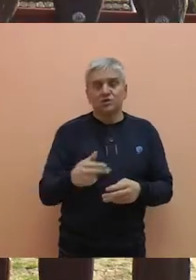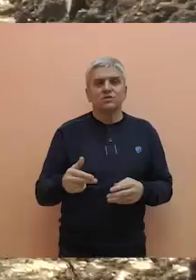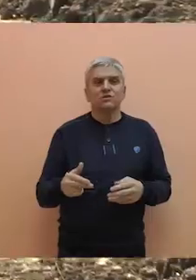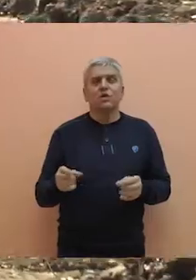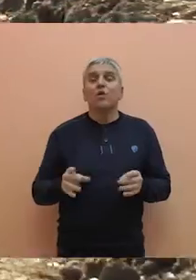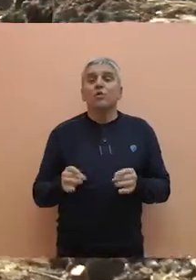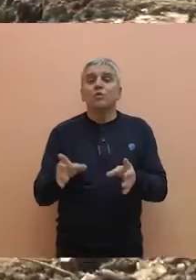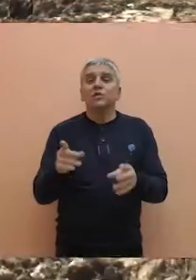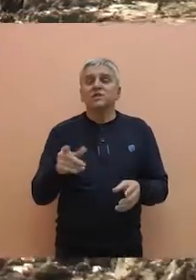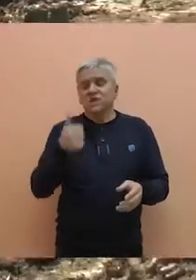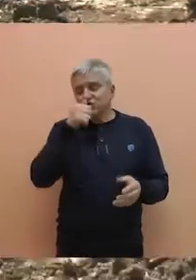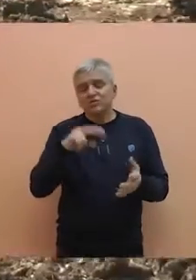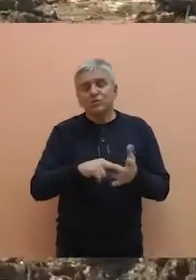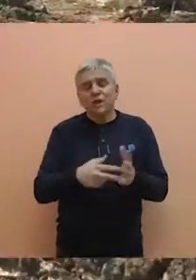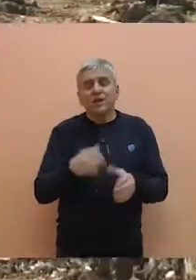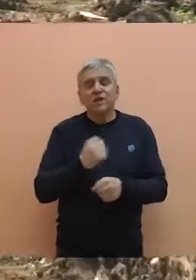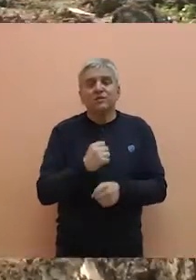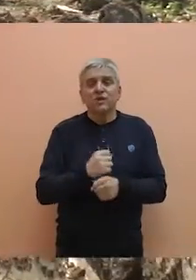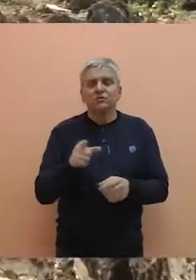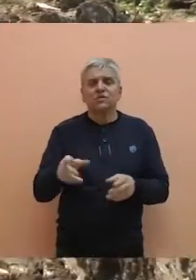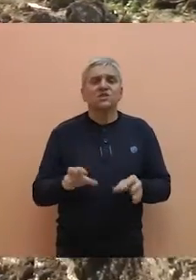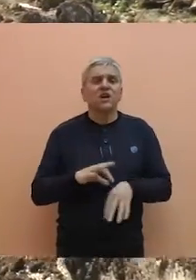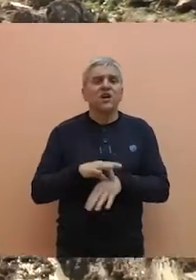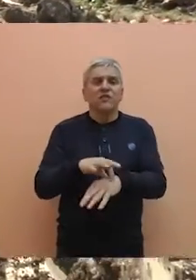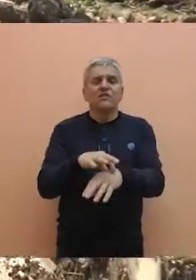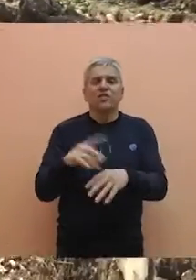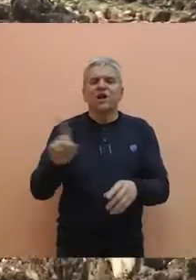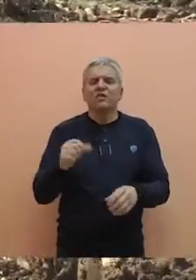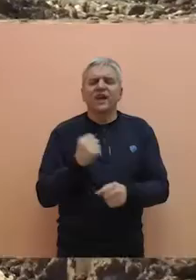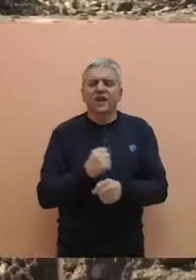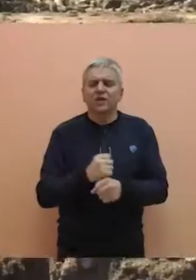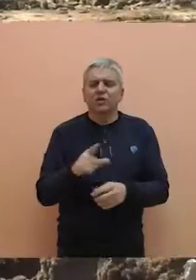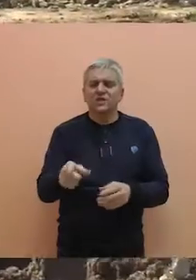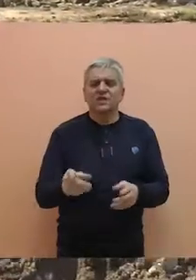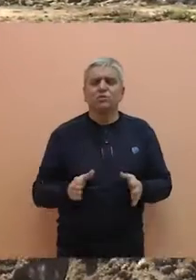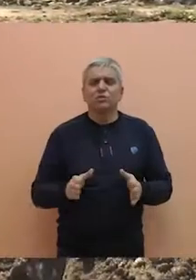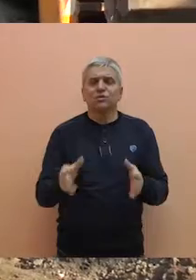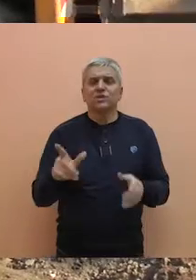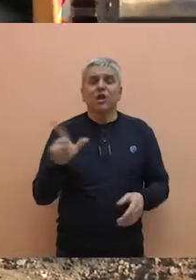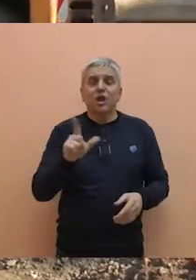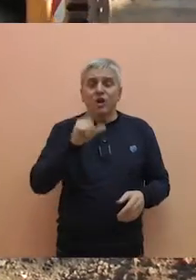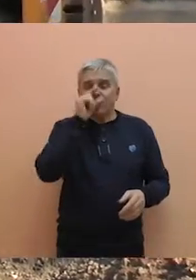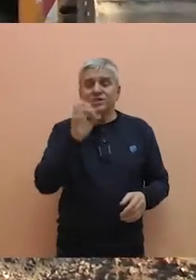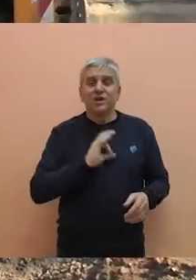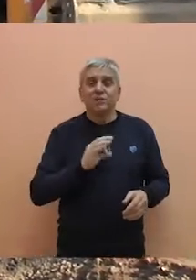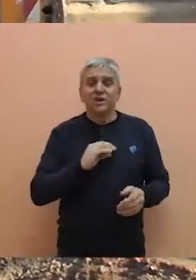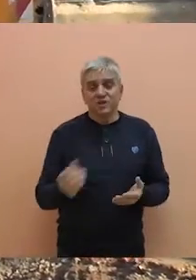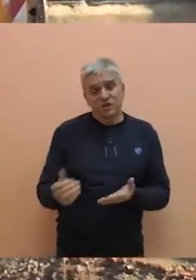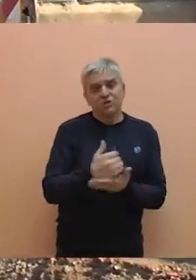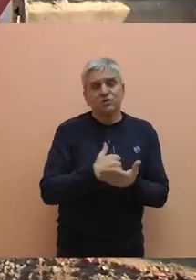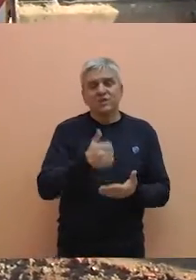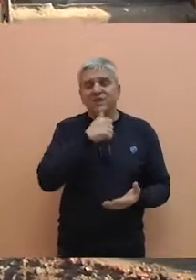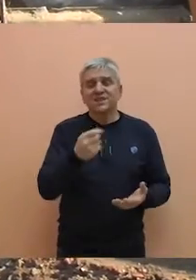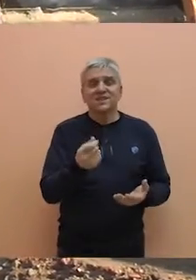susret. Ulice u kojima su planirani radovi vode se kao nekategorisani putevi, zbog čega je lokalna samouprava i ove godine